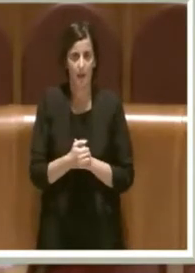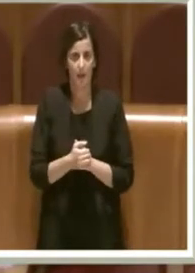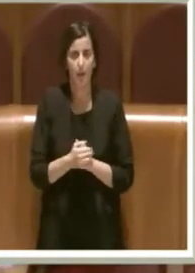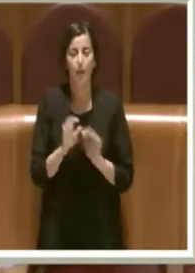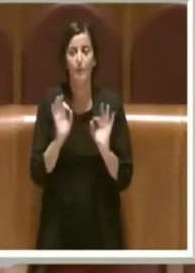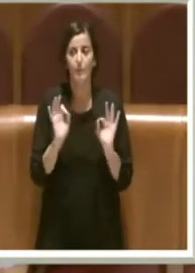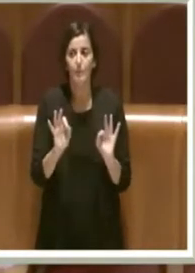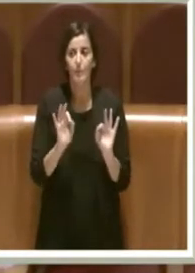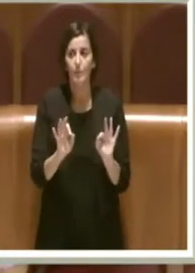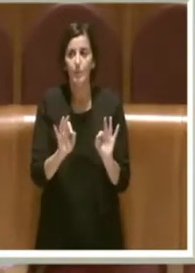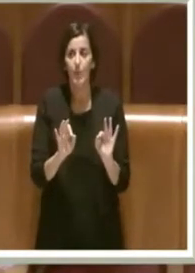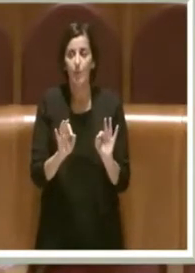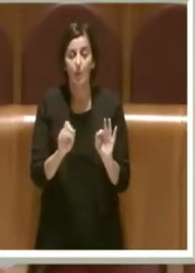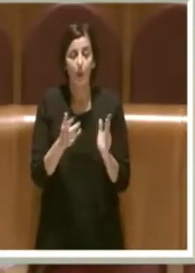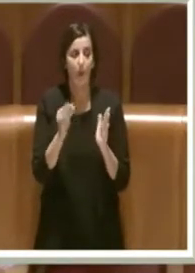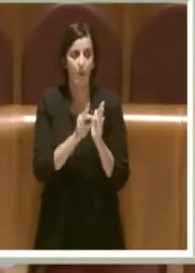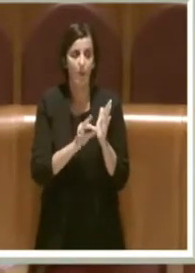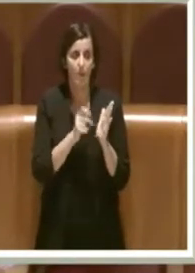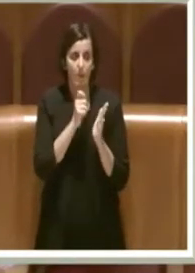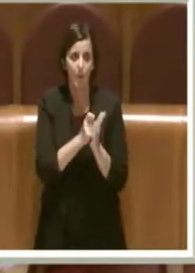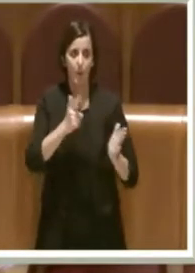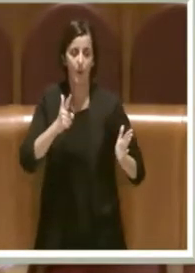specialmente nei vari temi, quelli principali.